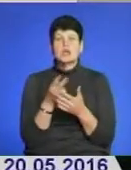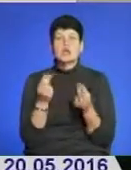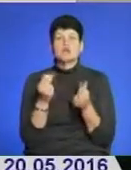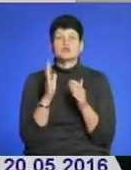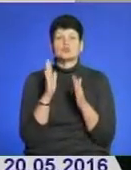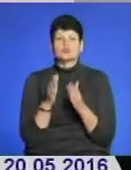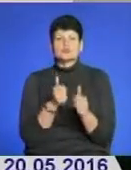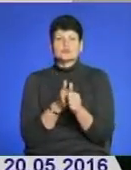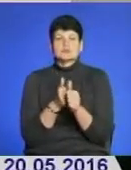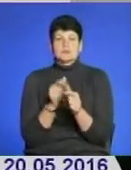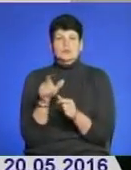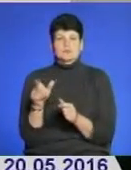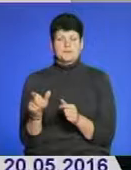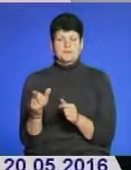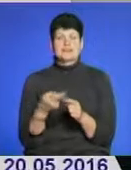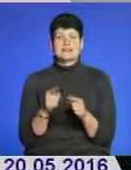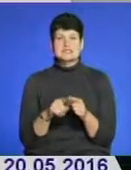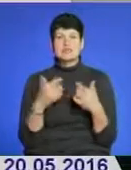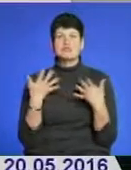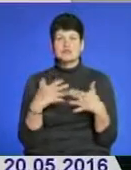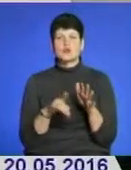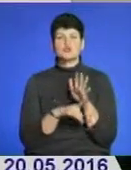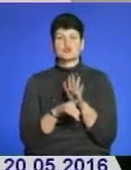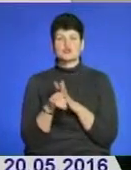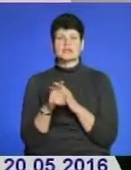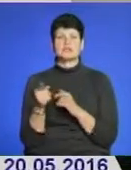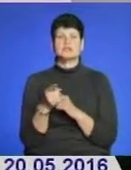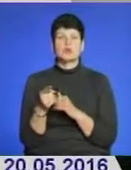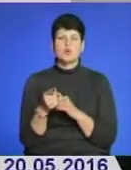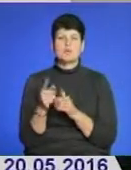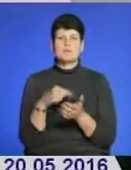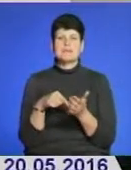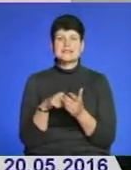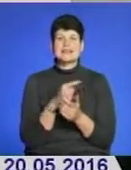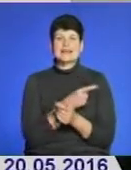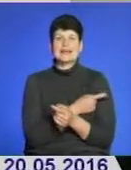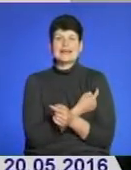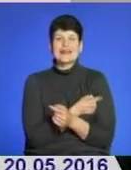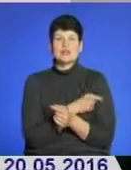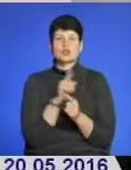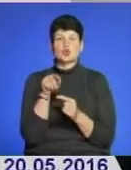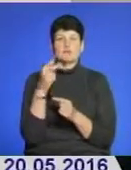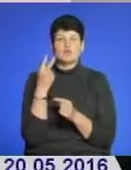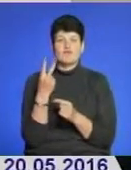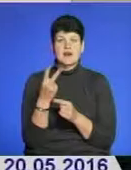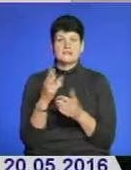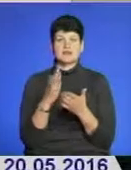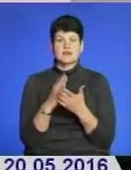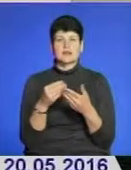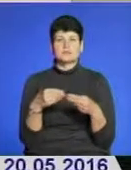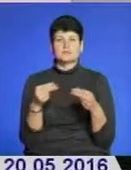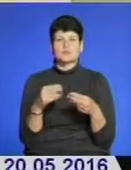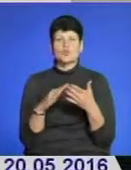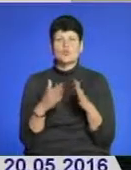за пацієнтом. Зокрема, в нас це вже розпочато саме в Тернополі, в міській лікарні номер два укладена угода